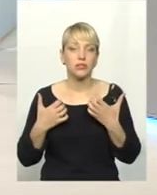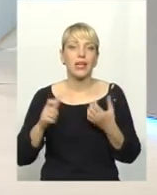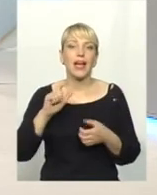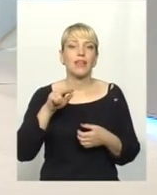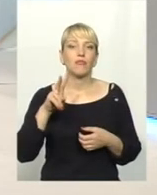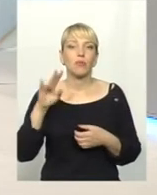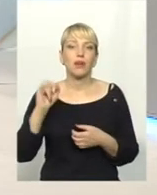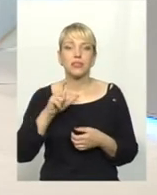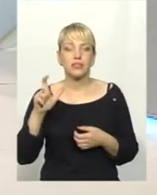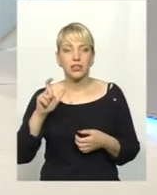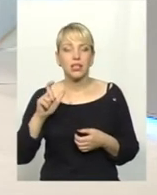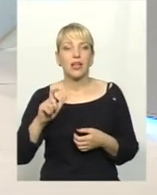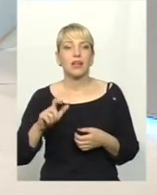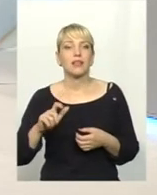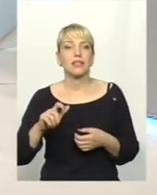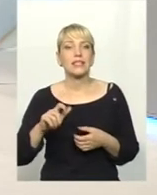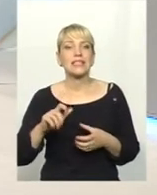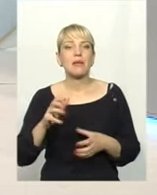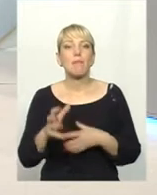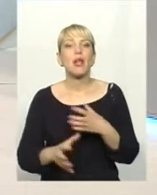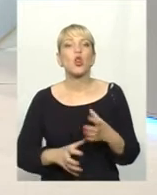енергічної спільноти.